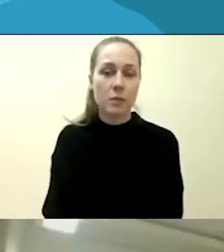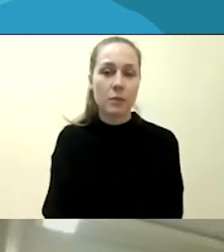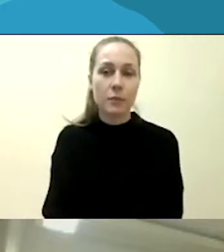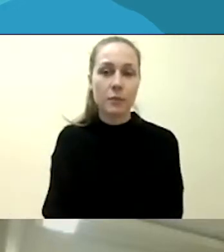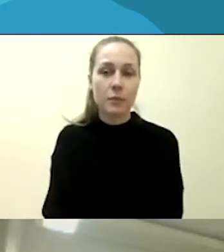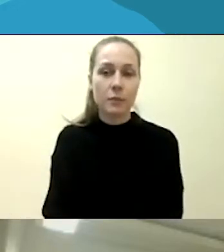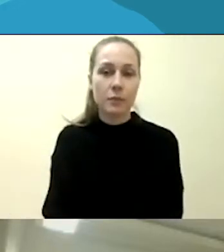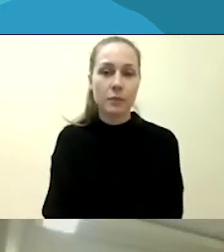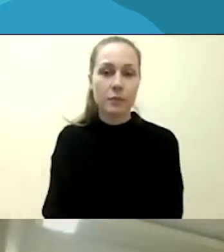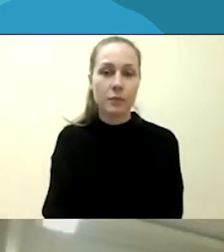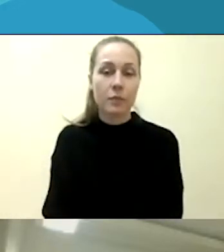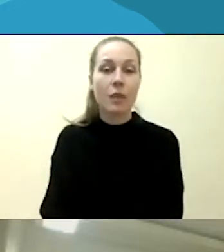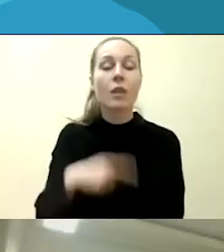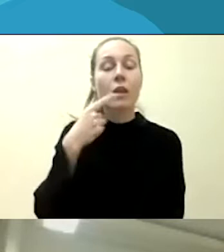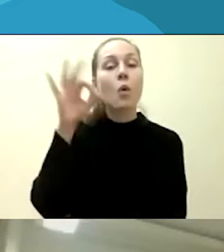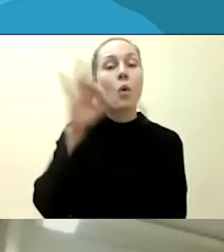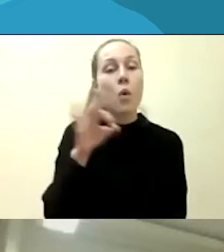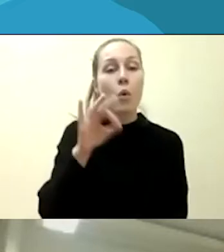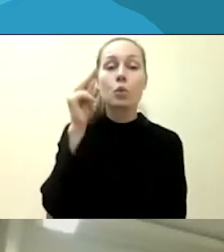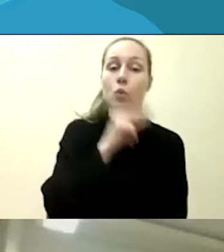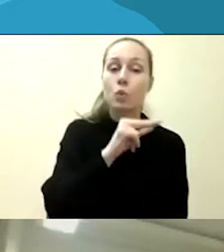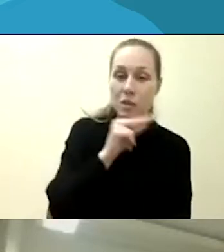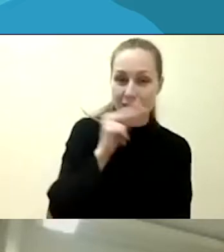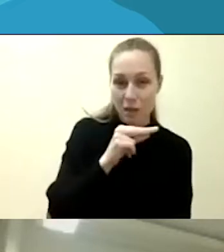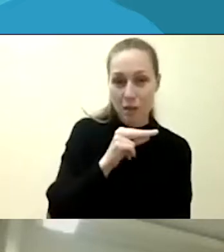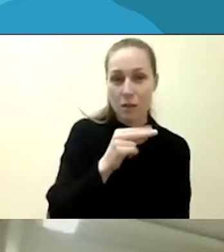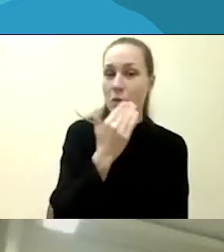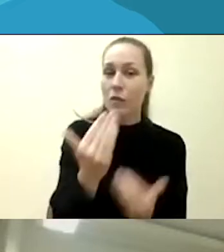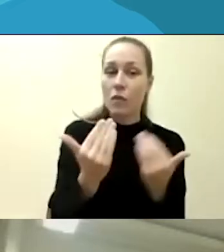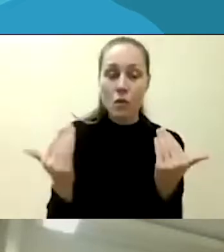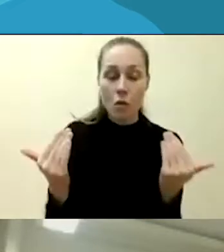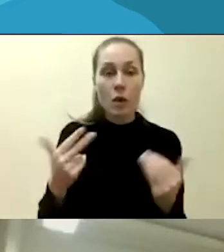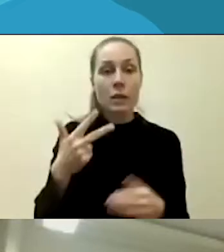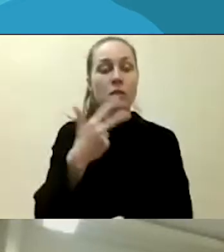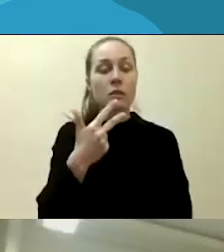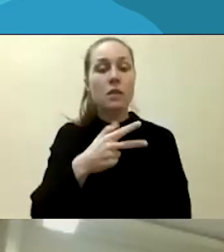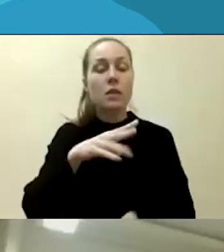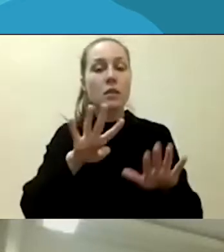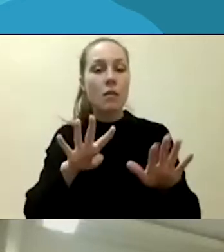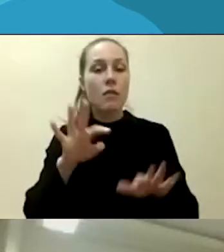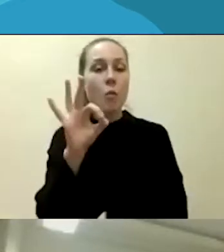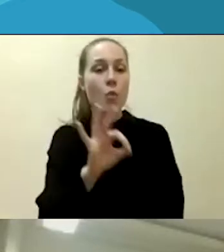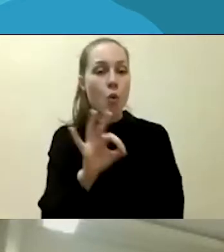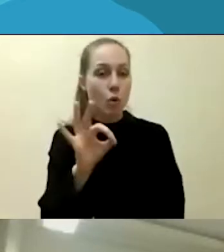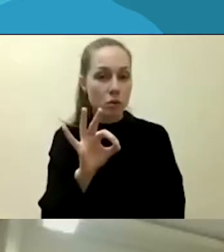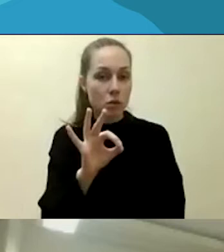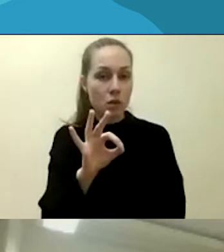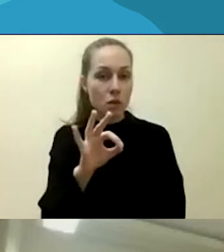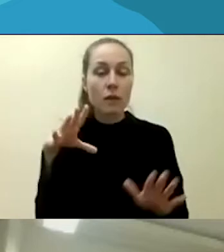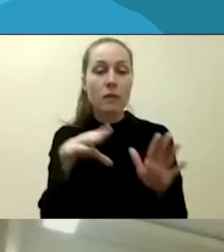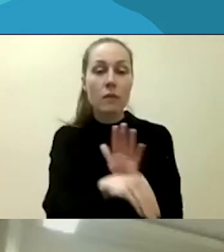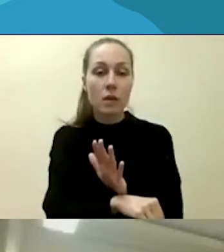Kalbant apie nusikaltimų kategoriją, net 39 procentai jų sudarė